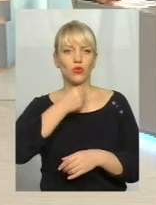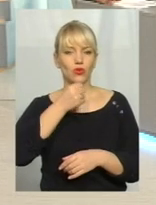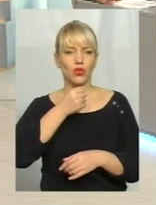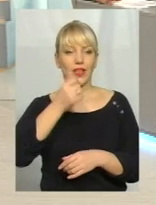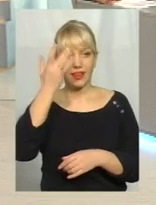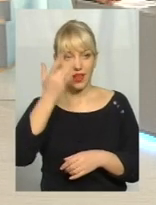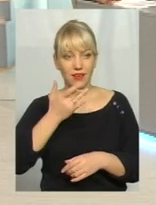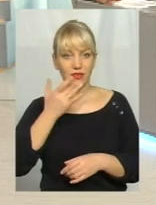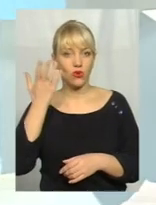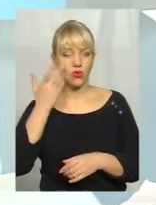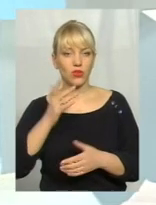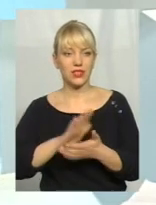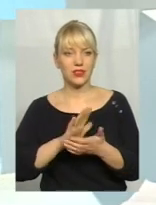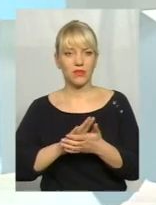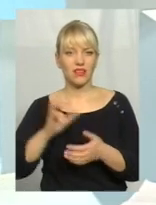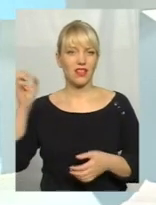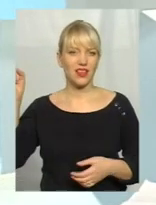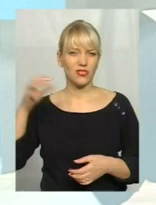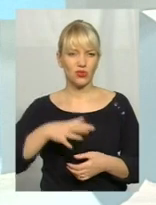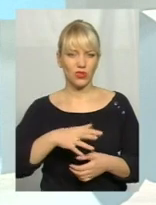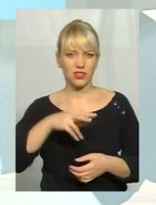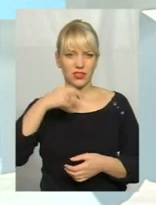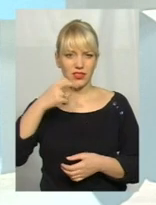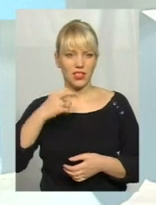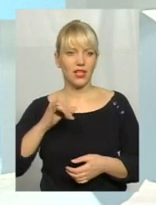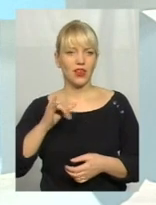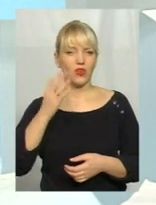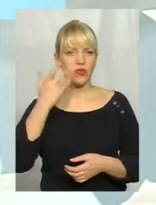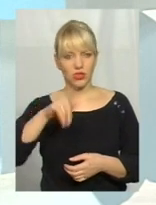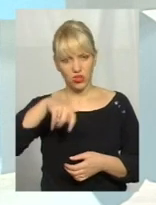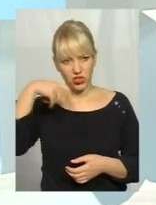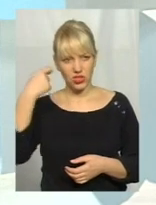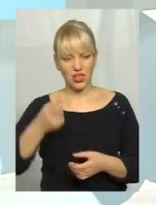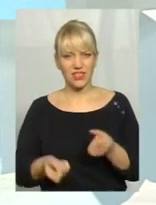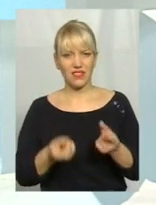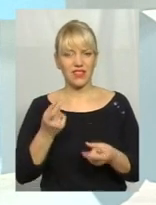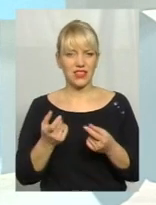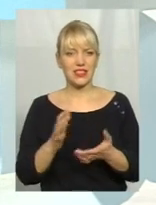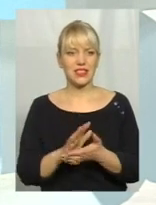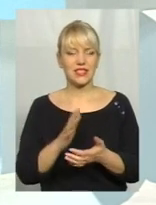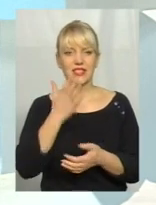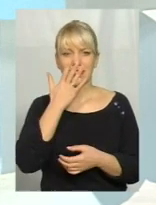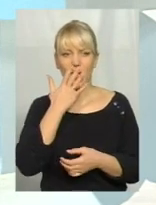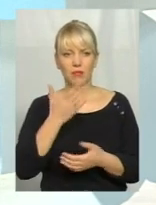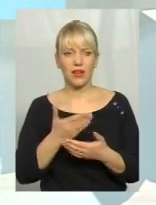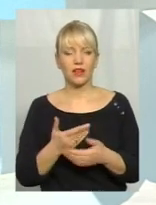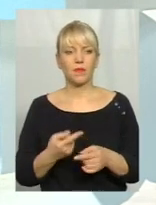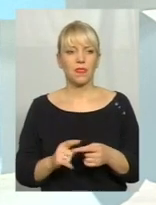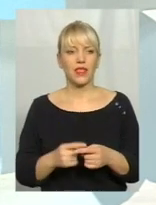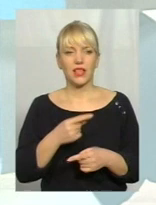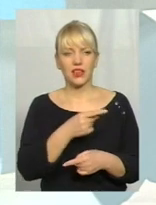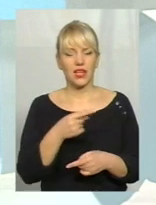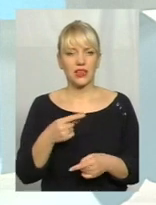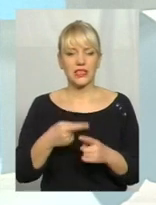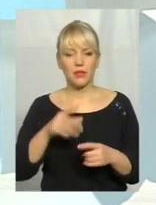сміття знаходиться на сонці. І коли дуже жарка погода,'являється запах сміття та інші негативні ефекти, воно